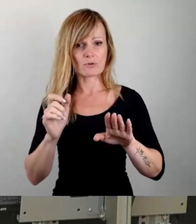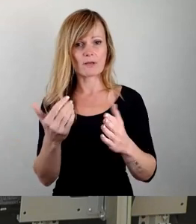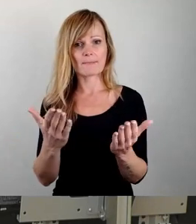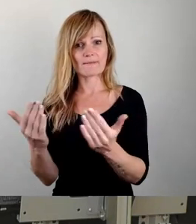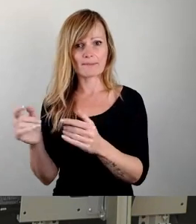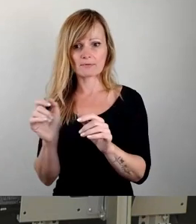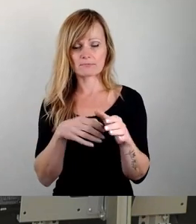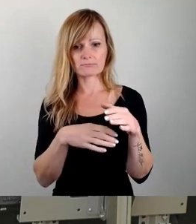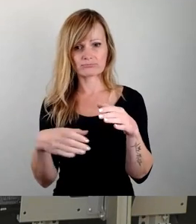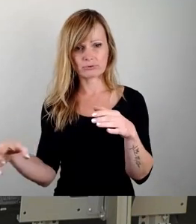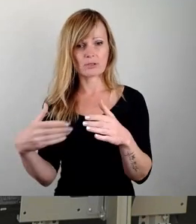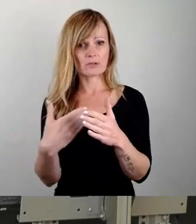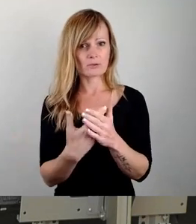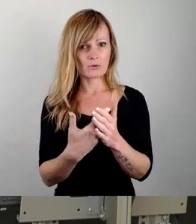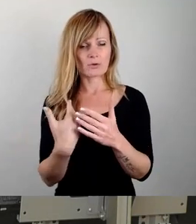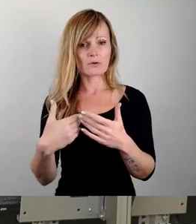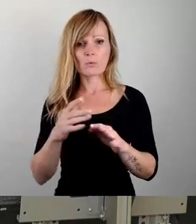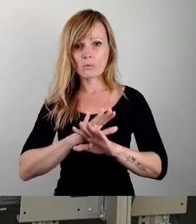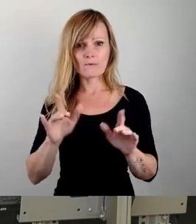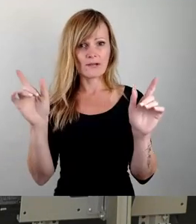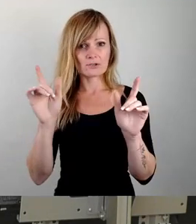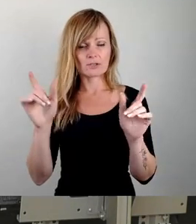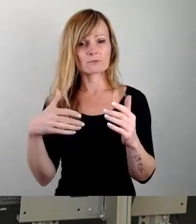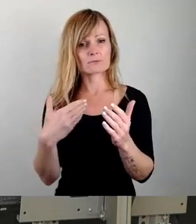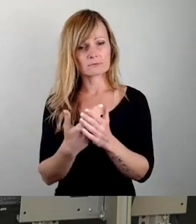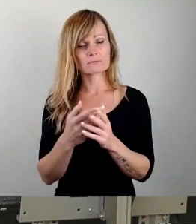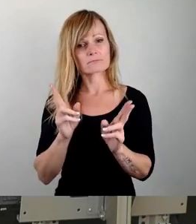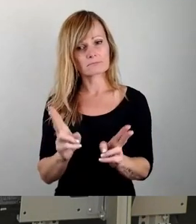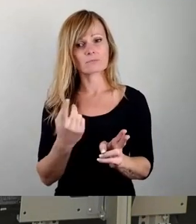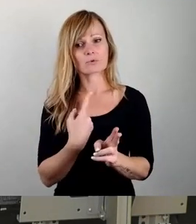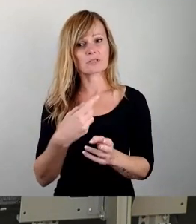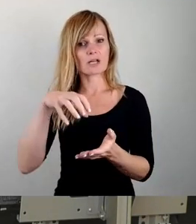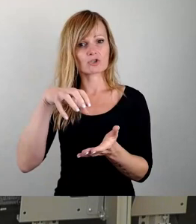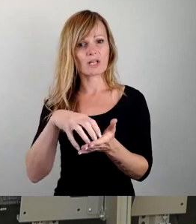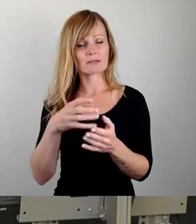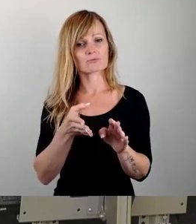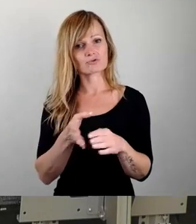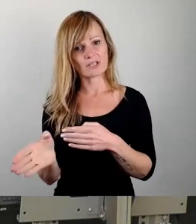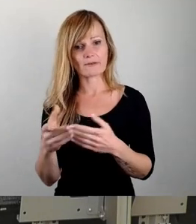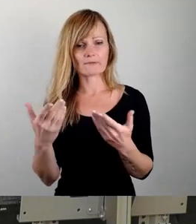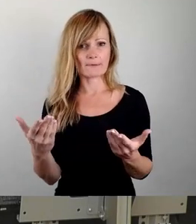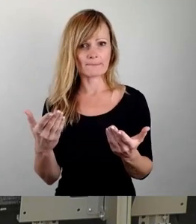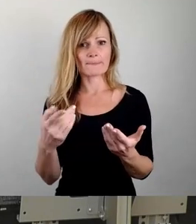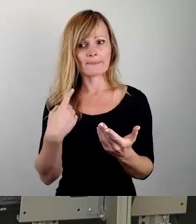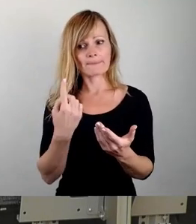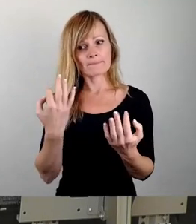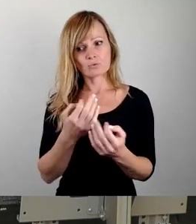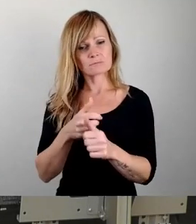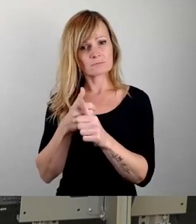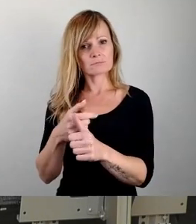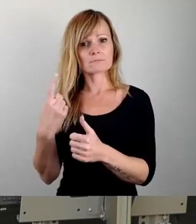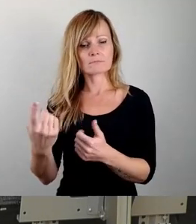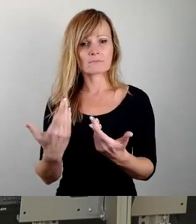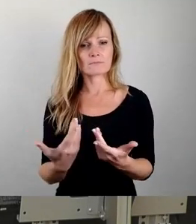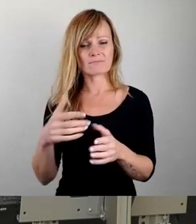macht, begegnet er Verwerfungen in der Organisiertheit unserer Stadt, zumindest in einem sehr engen, aber vom Potenzial geladenen